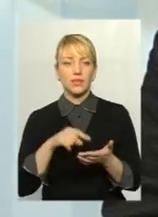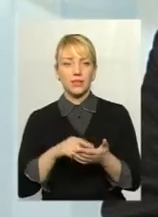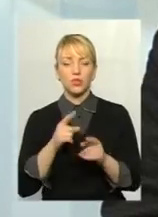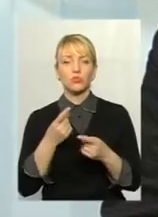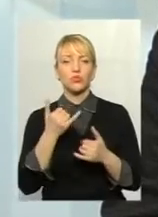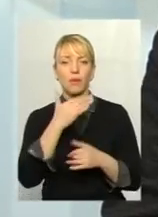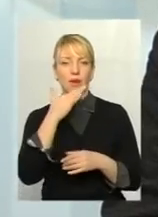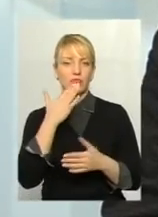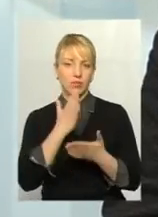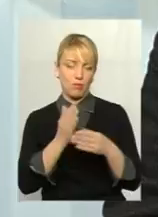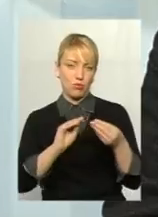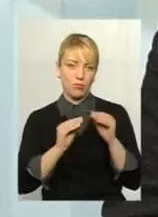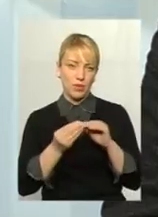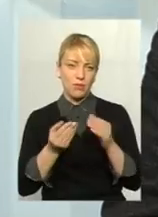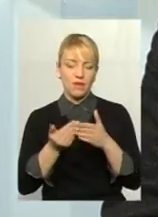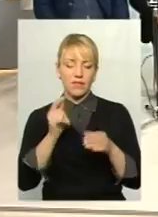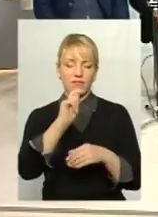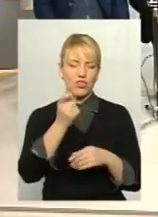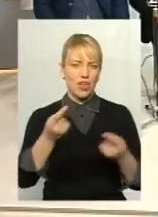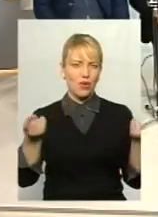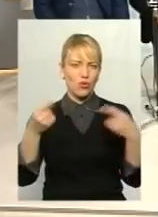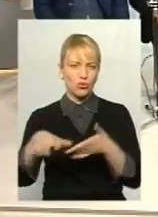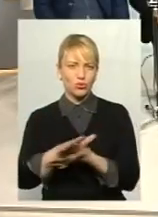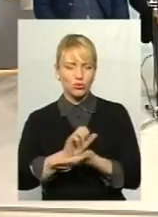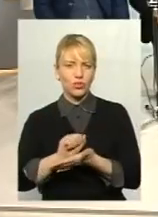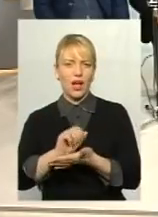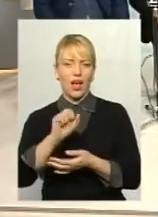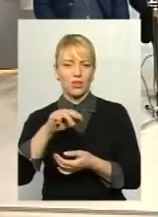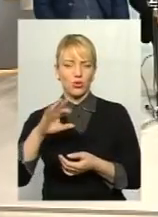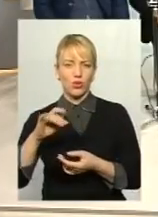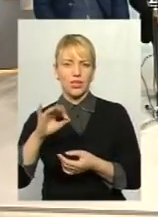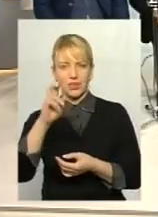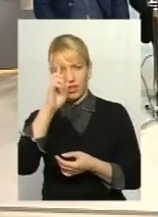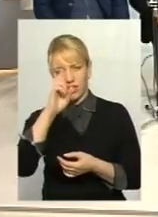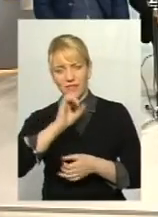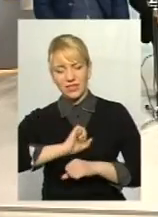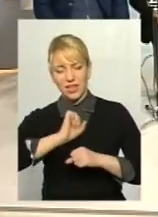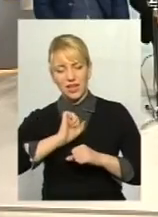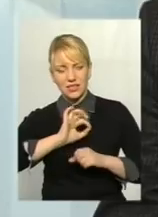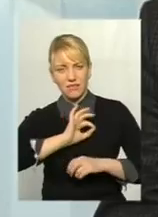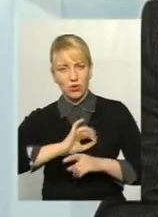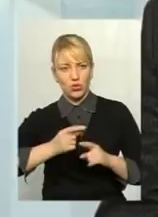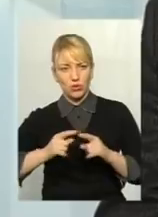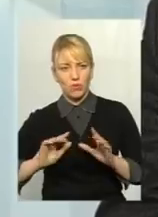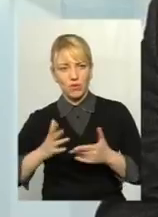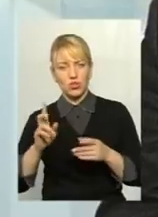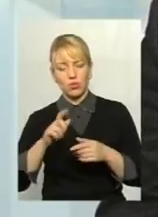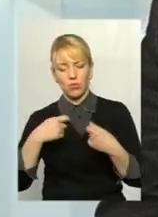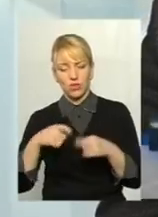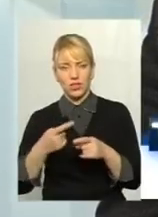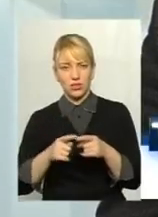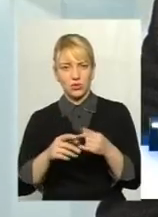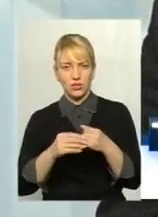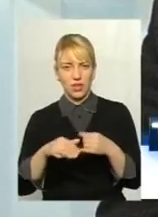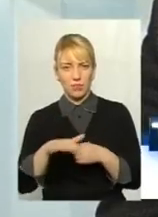в Україні, від війни до розрухи, до того, і держава старається використати цей момент, щоб продати землю. Тому що це,